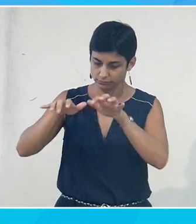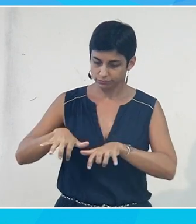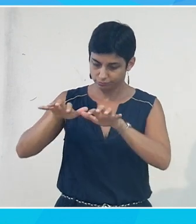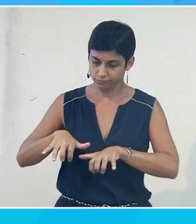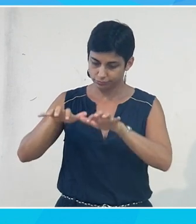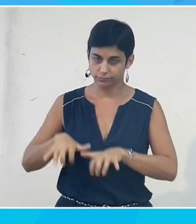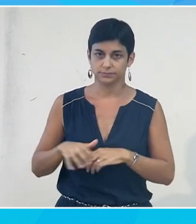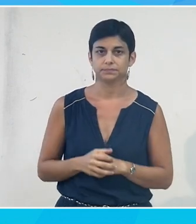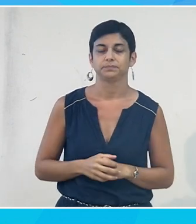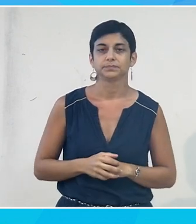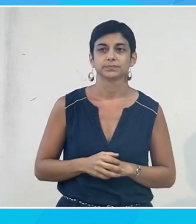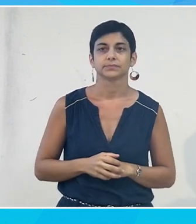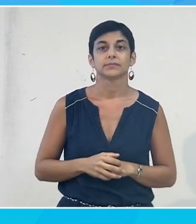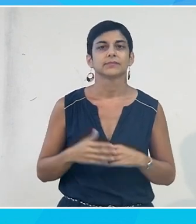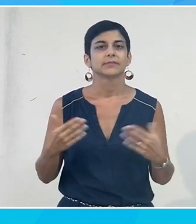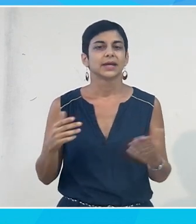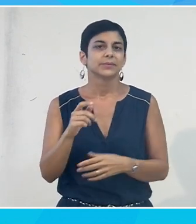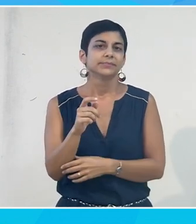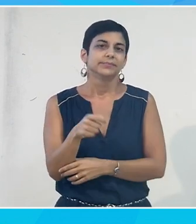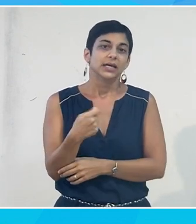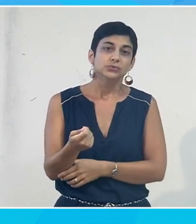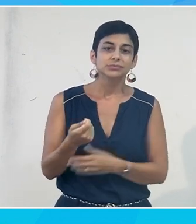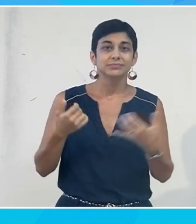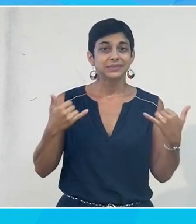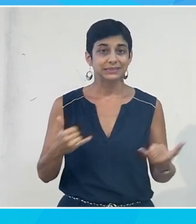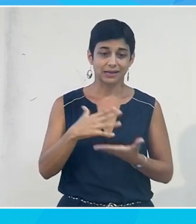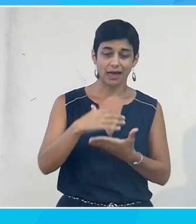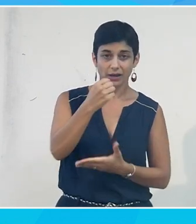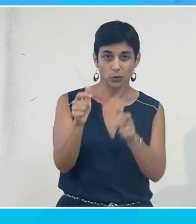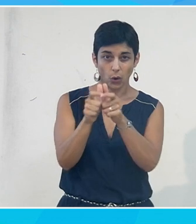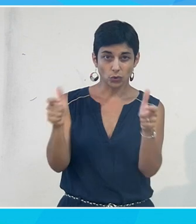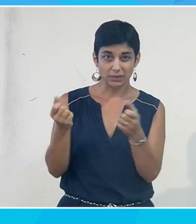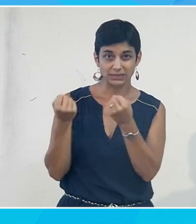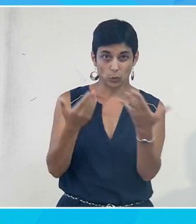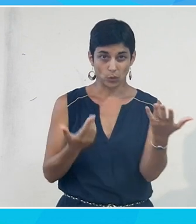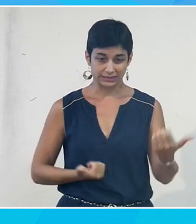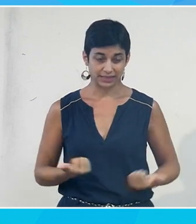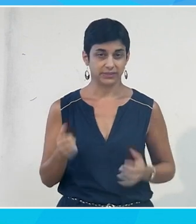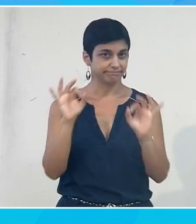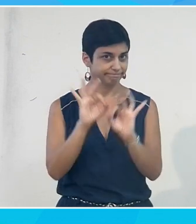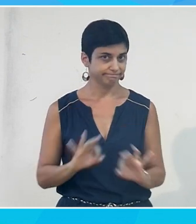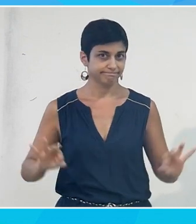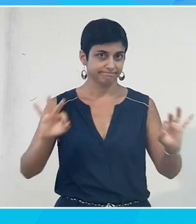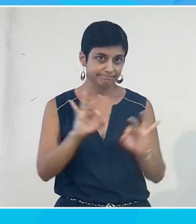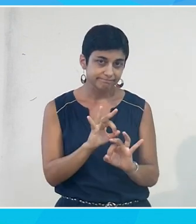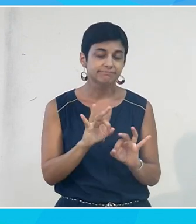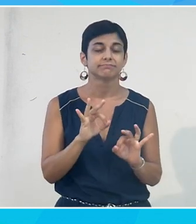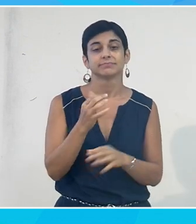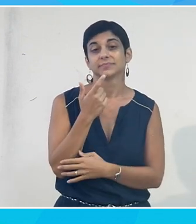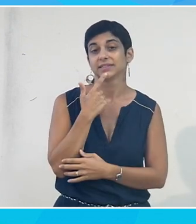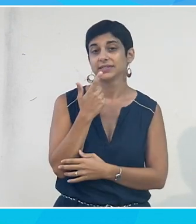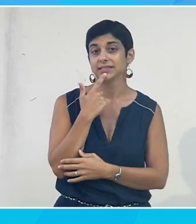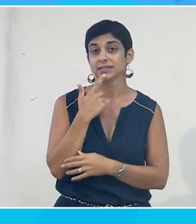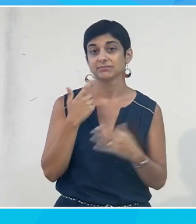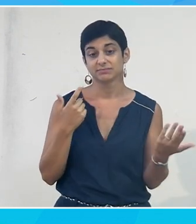pendant cette conférence. Alors, il n'y pas de prestataires actuellement à La Réunion qui sont capables de faire de la vélotypie, et ça aurait voulu dire,